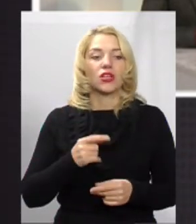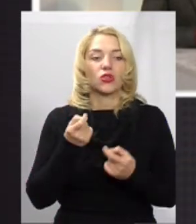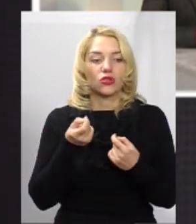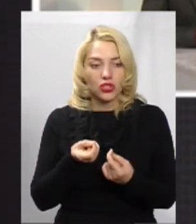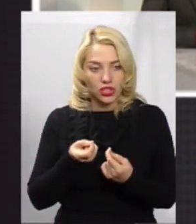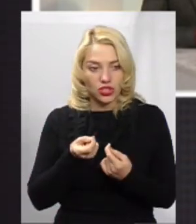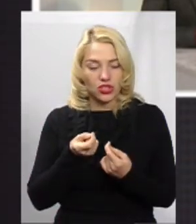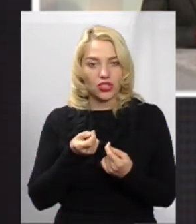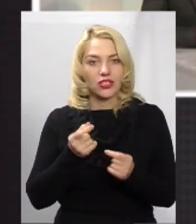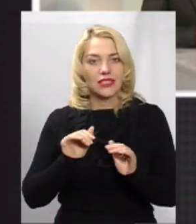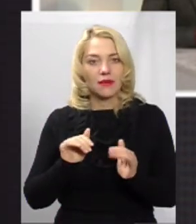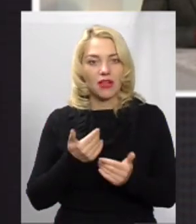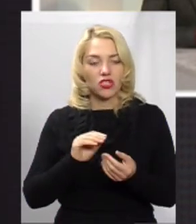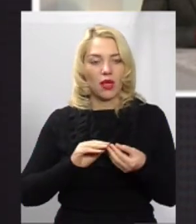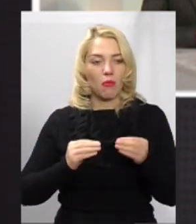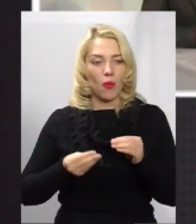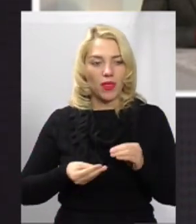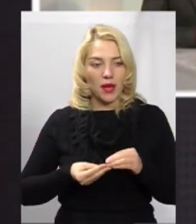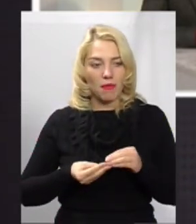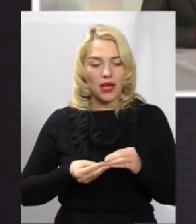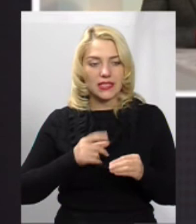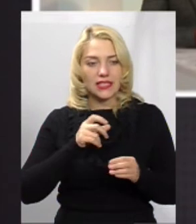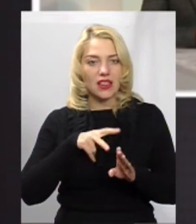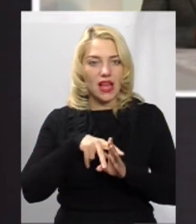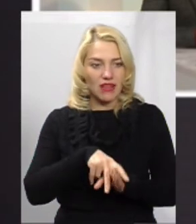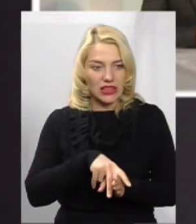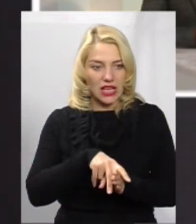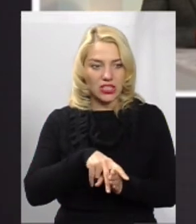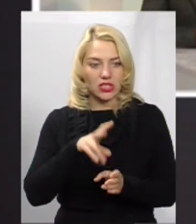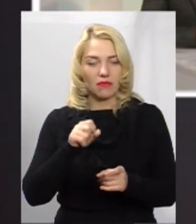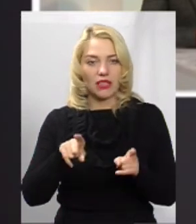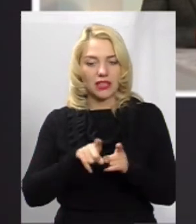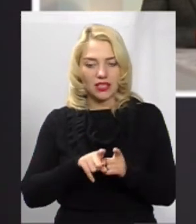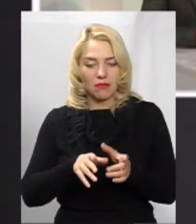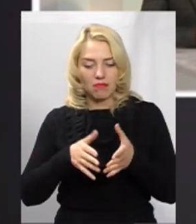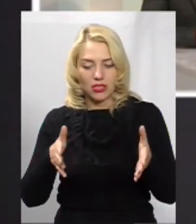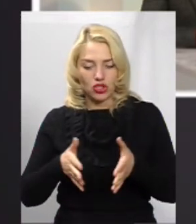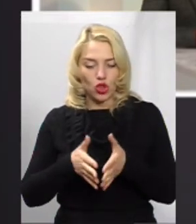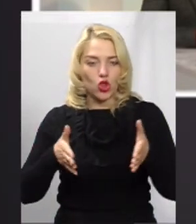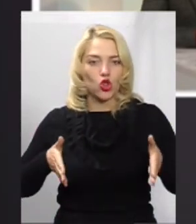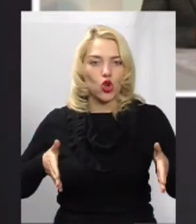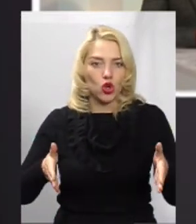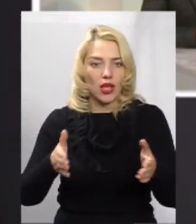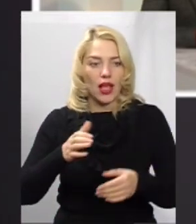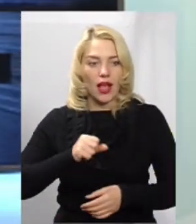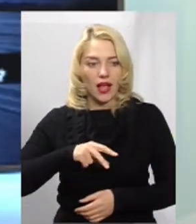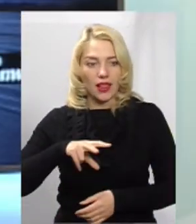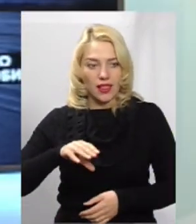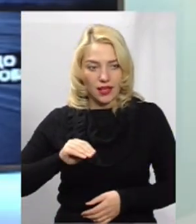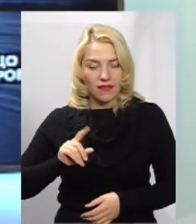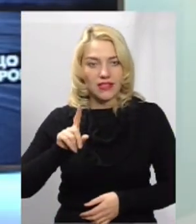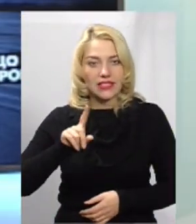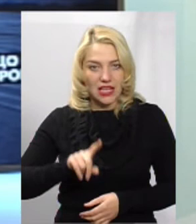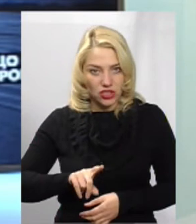трішечки в нас зменшилася проблема з навантаженням на такі більш магістральні вулиці. Але все ж таки